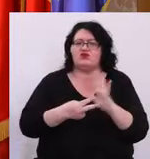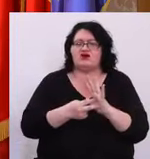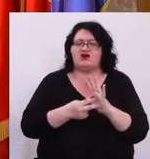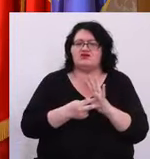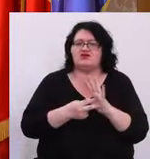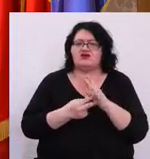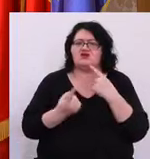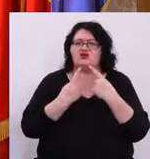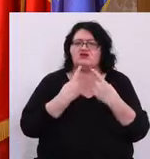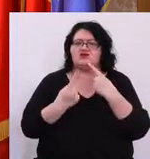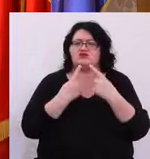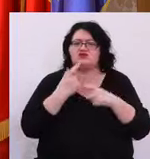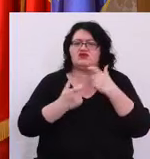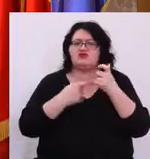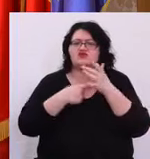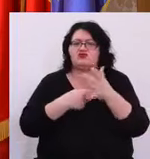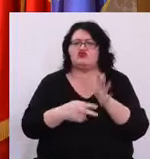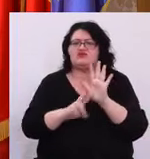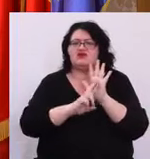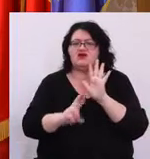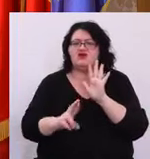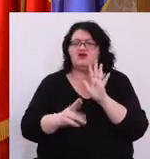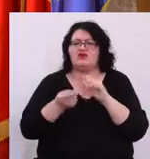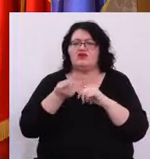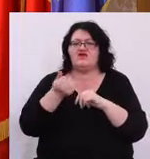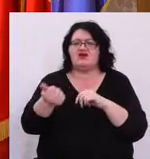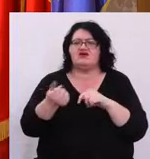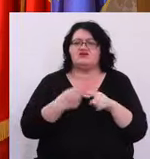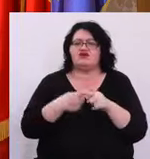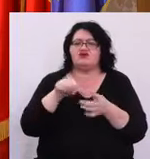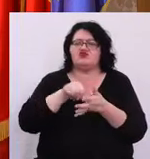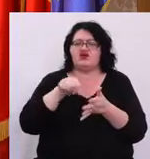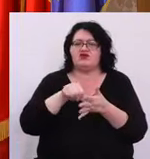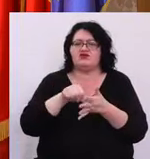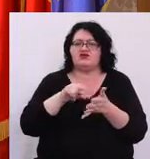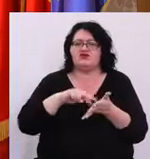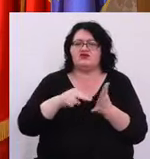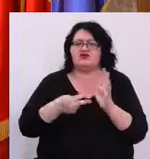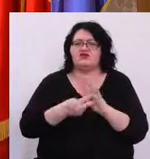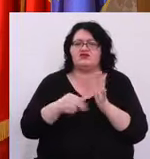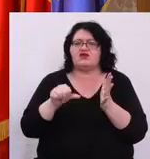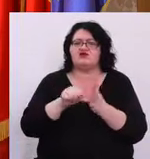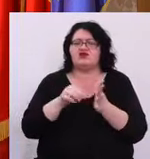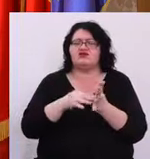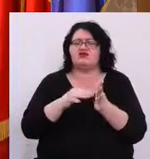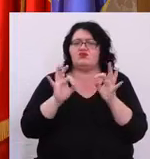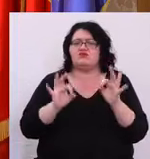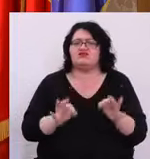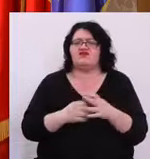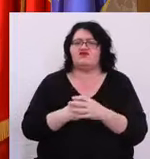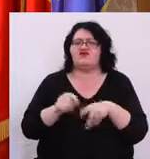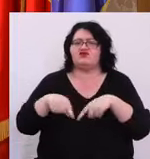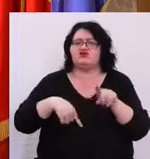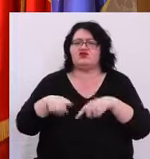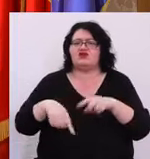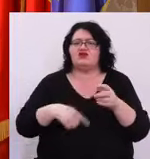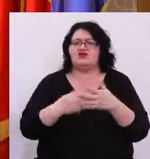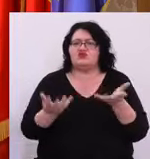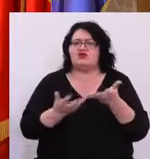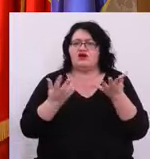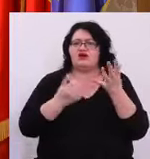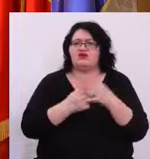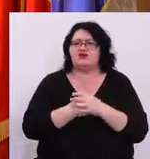o dezbatere pe acest regulament de finanțare Deci centrul trebuie să organizeze Centrul trebuie să fie el însuși funcțional și cât mai